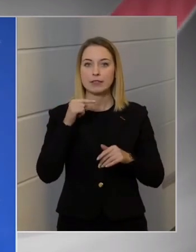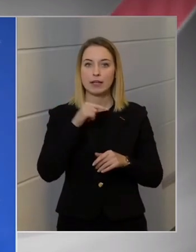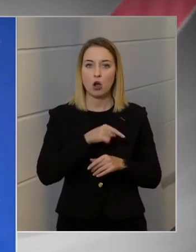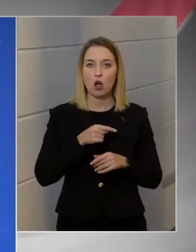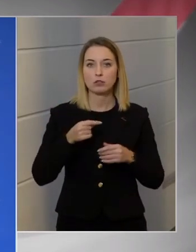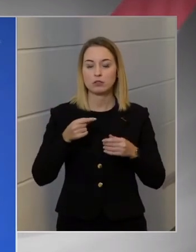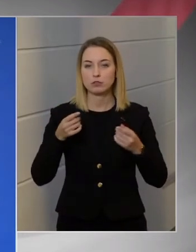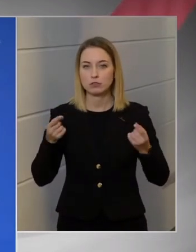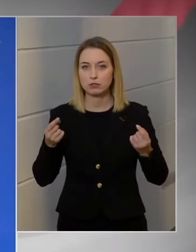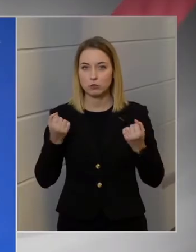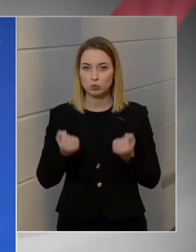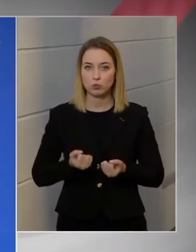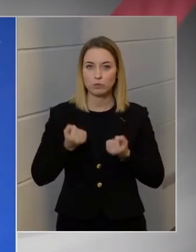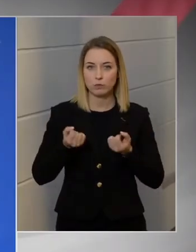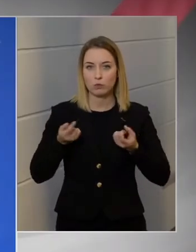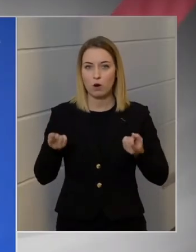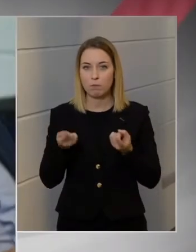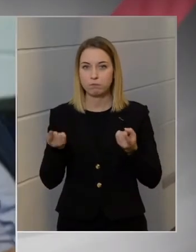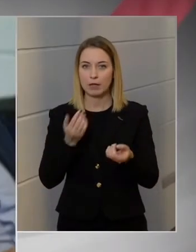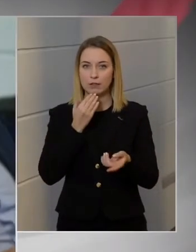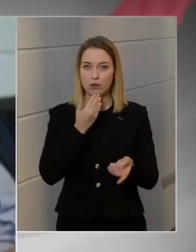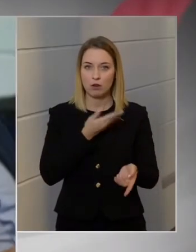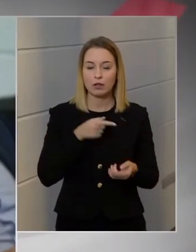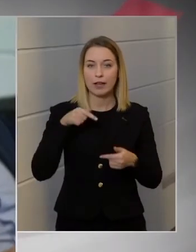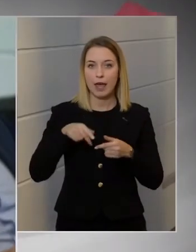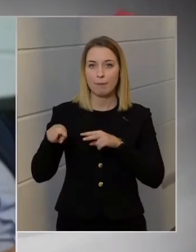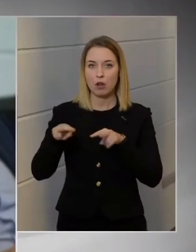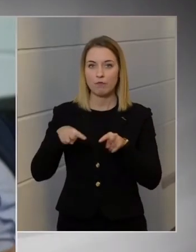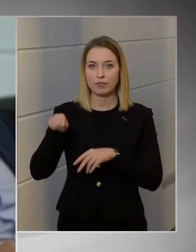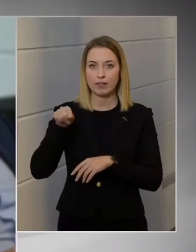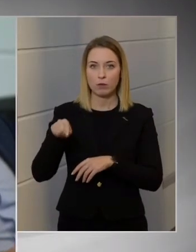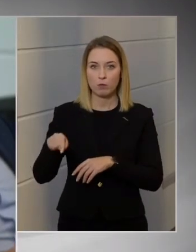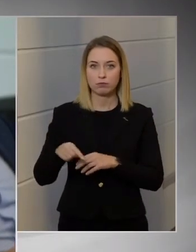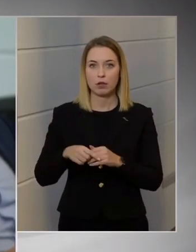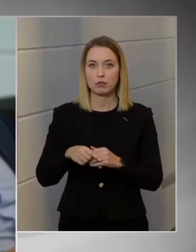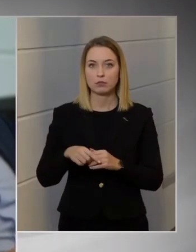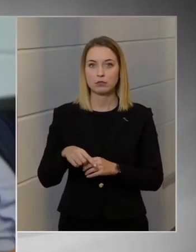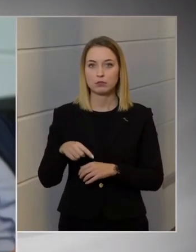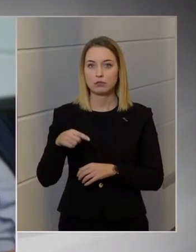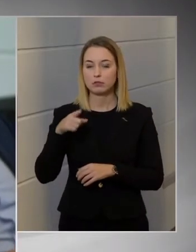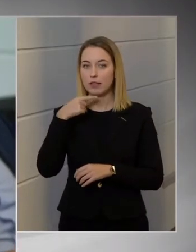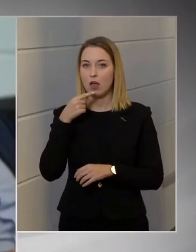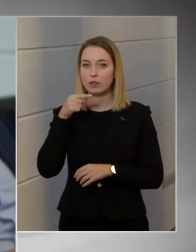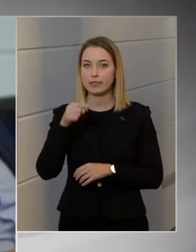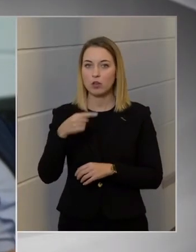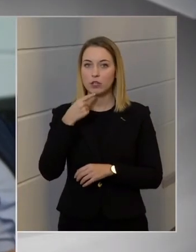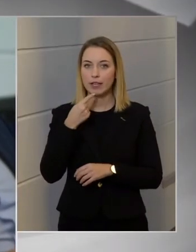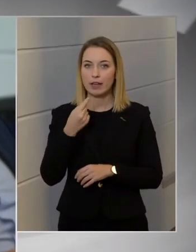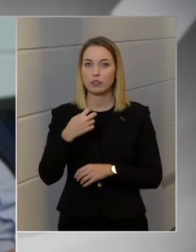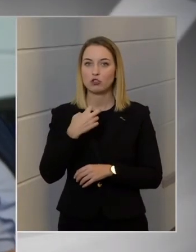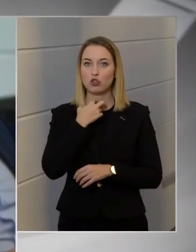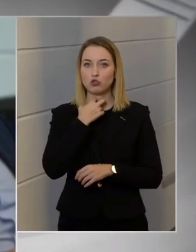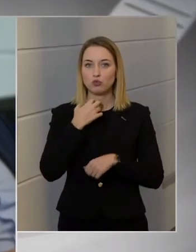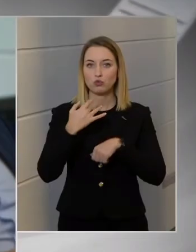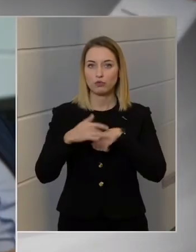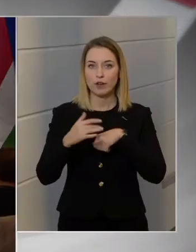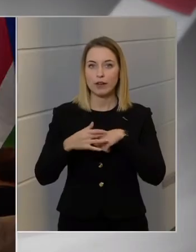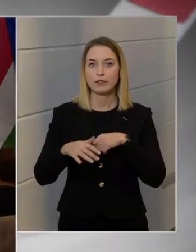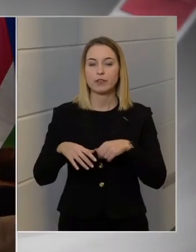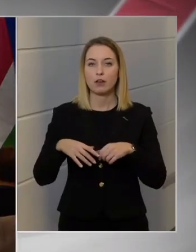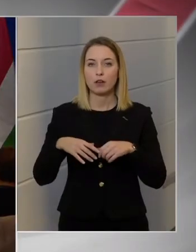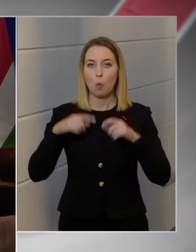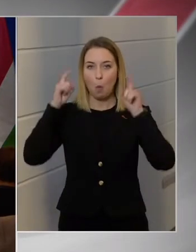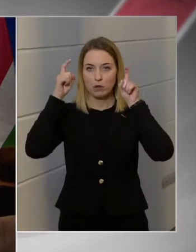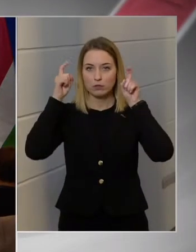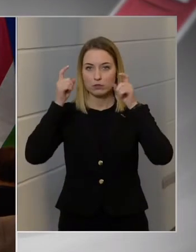duruljon a kampány. Ebben a videóban elhangzik az a kielentés, hogy Gyurcsány Ferenc egy patás ördög.